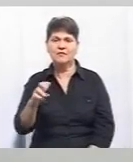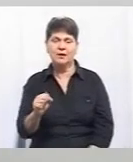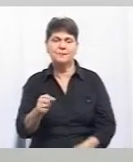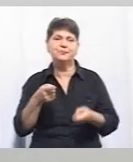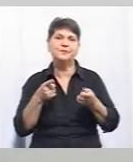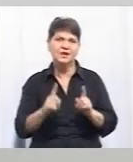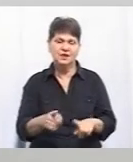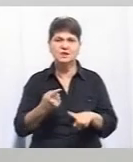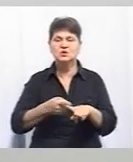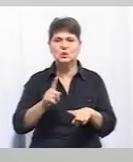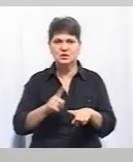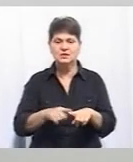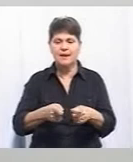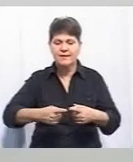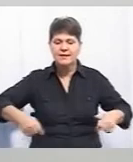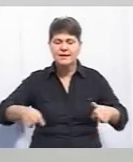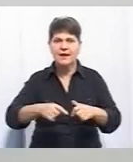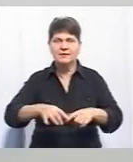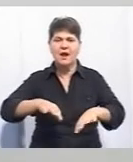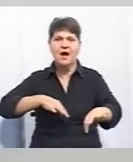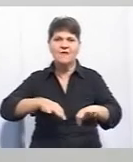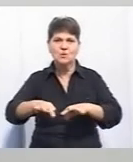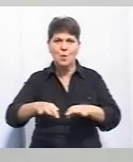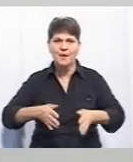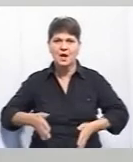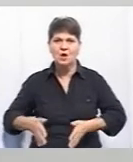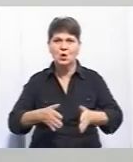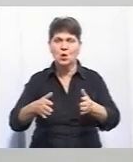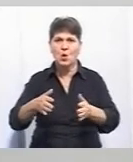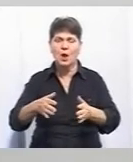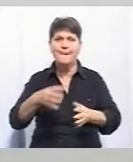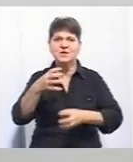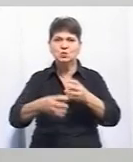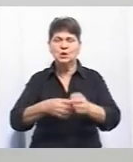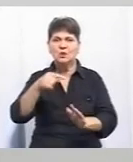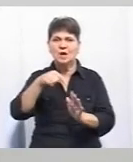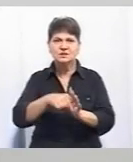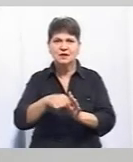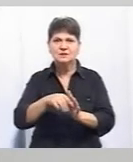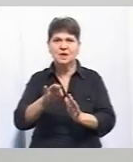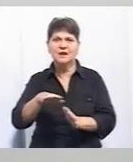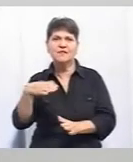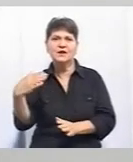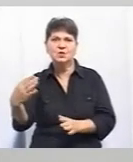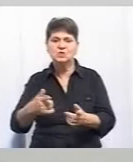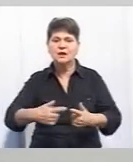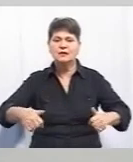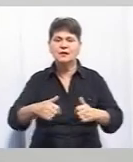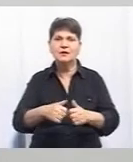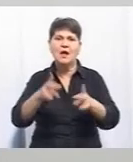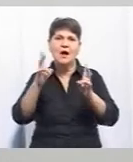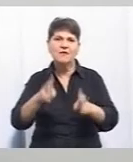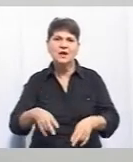автомобільної дороги міжнародного значення, що проходить через село Махнівка, відноситься до ділянки з аварійно